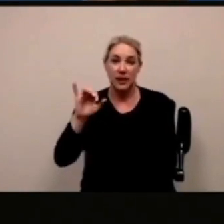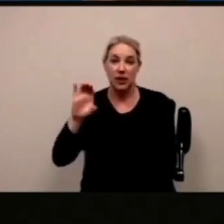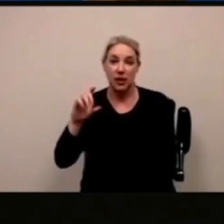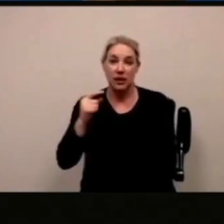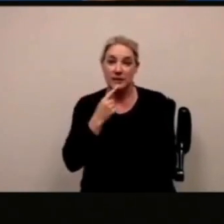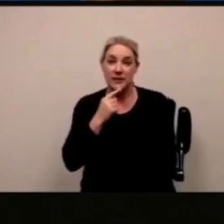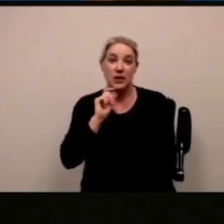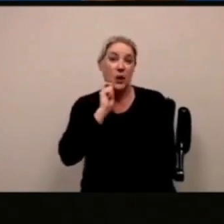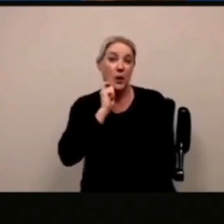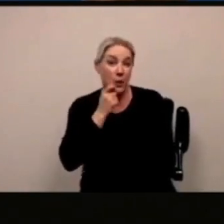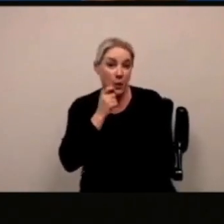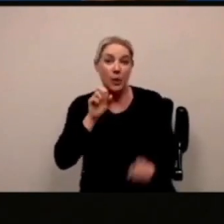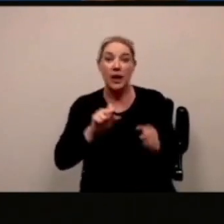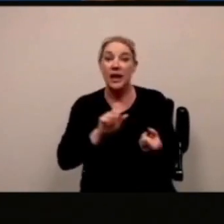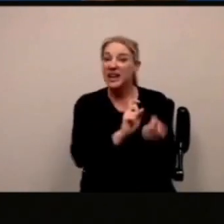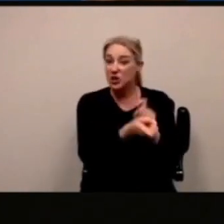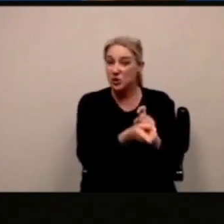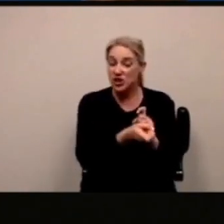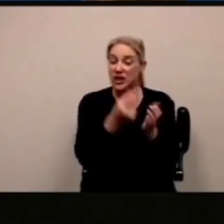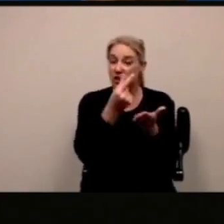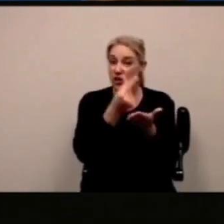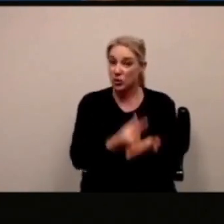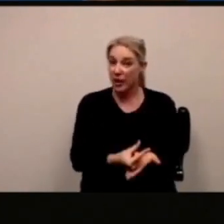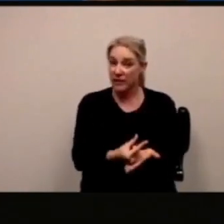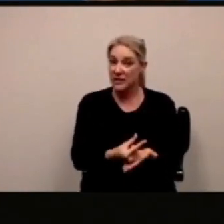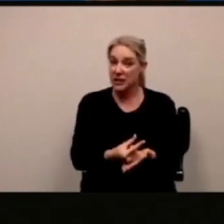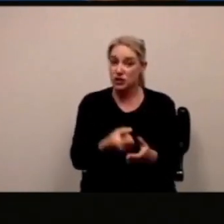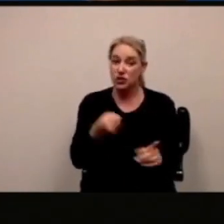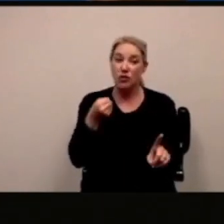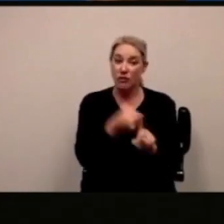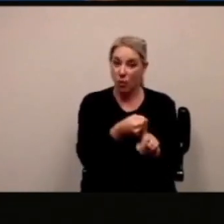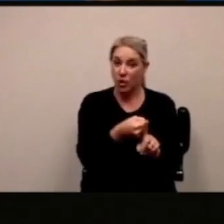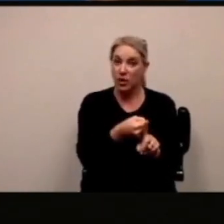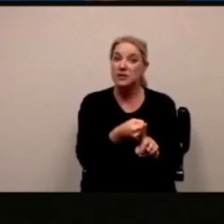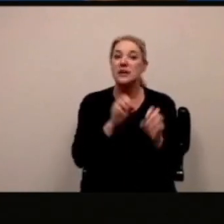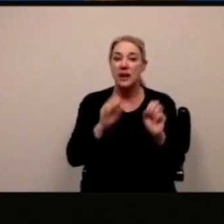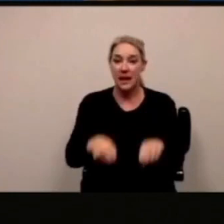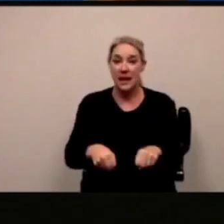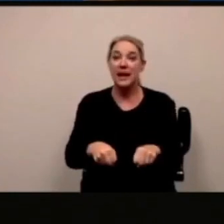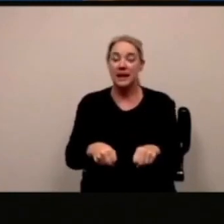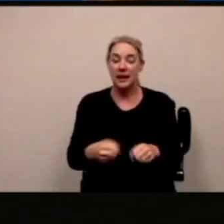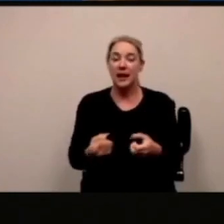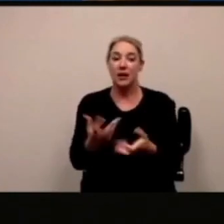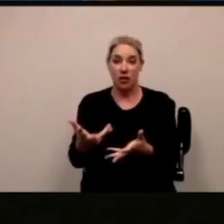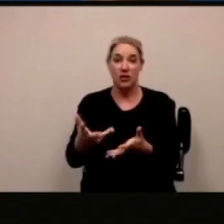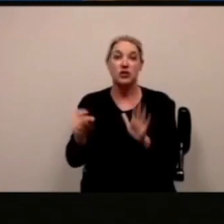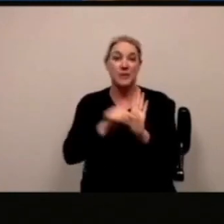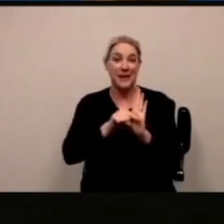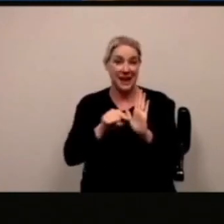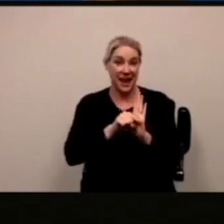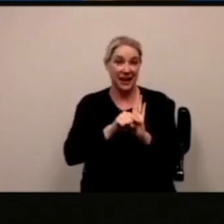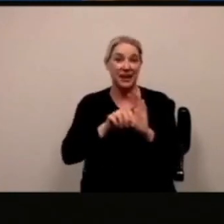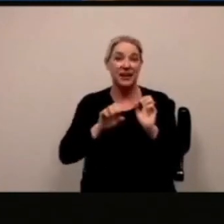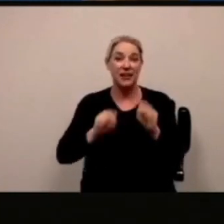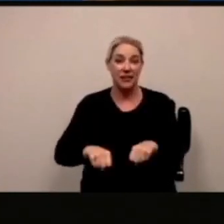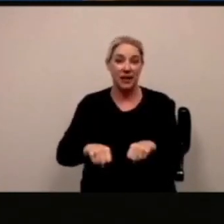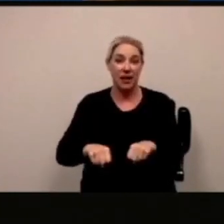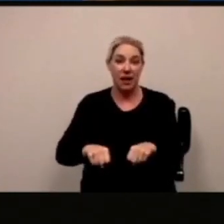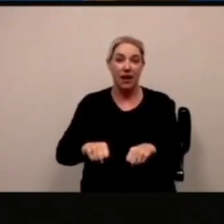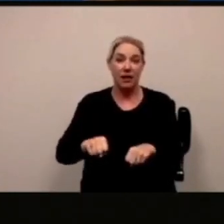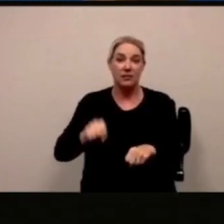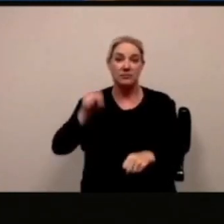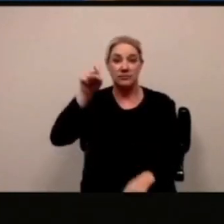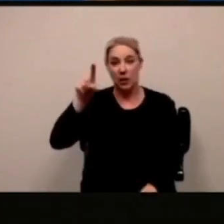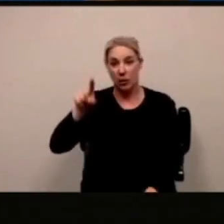poter fare cose molto divertimenti e diverse opportunità di apprendimento che è bello che se possiamo